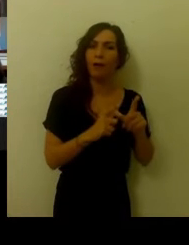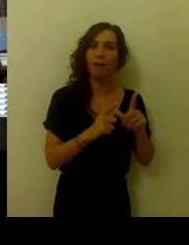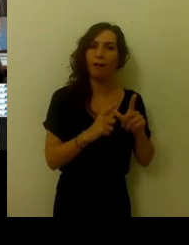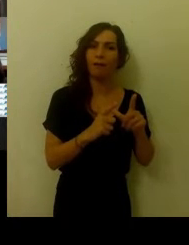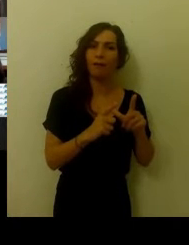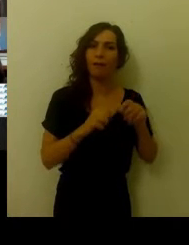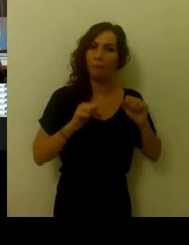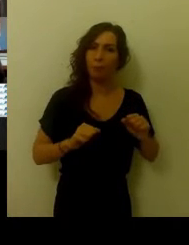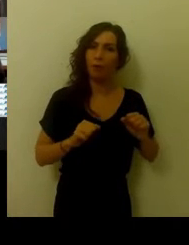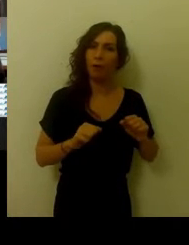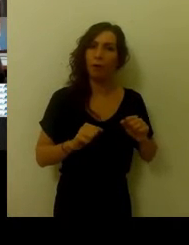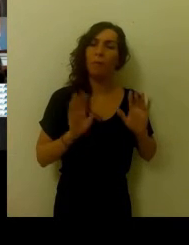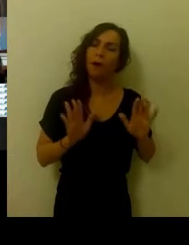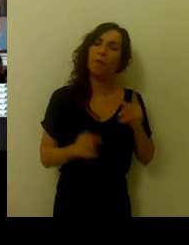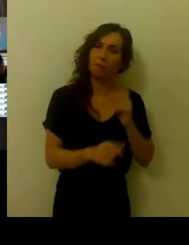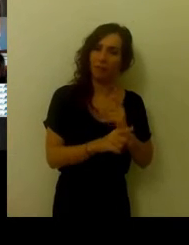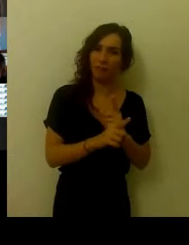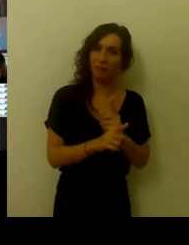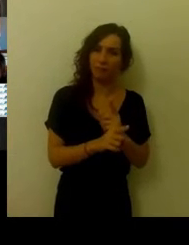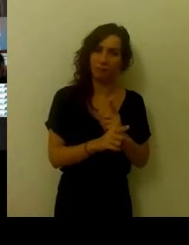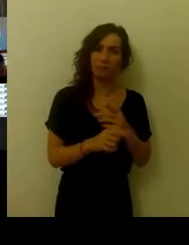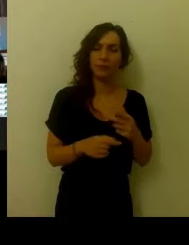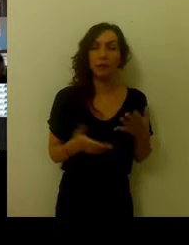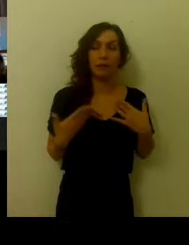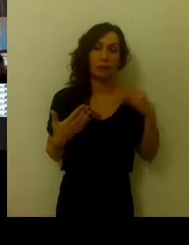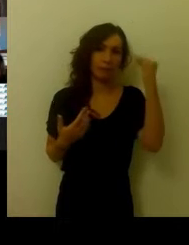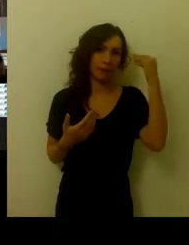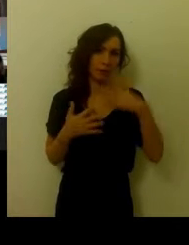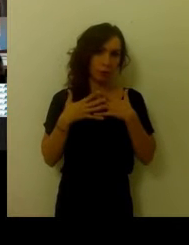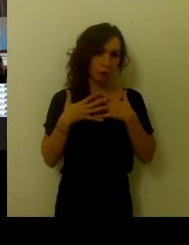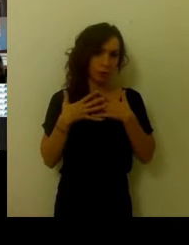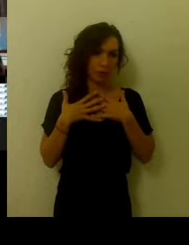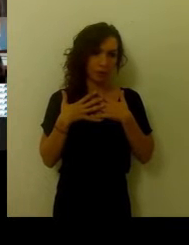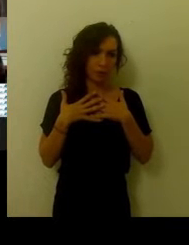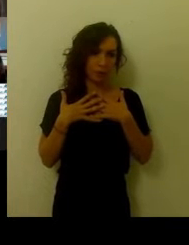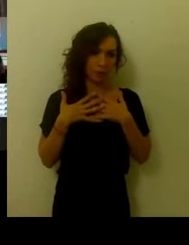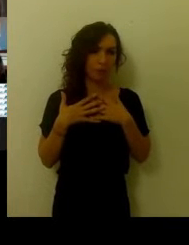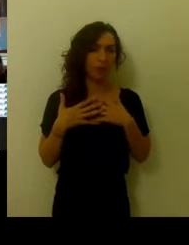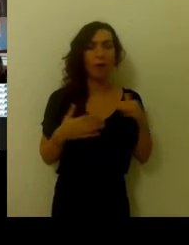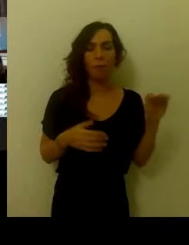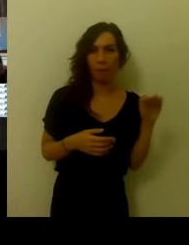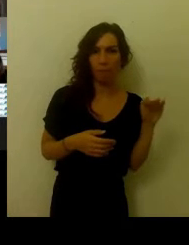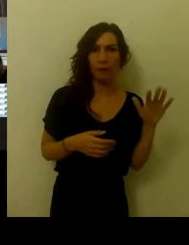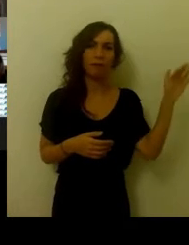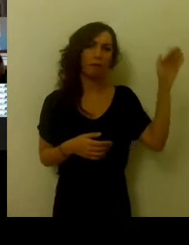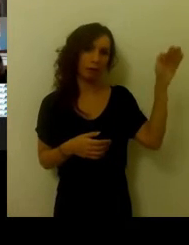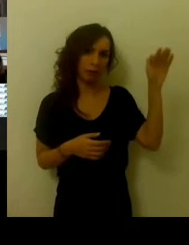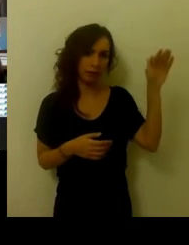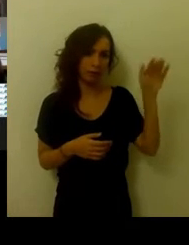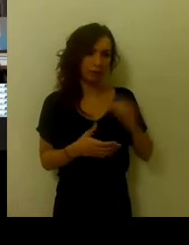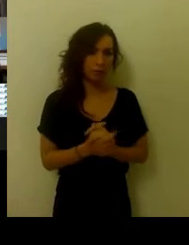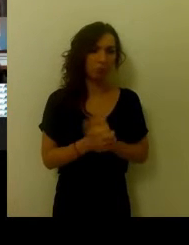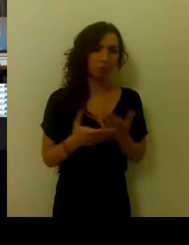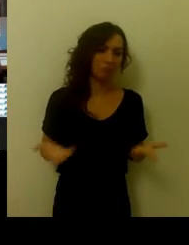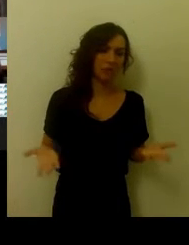secondo la mia visione, ai bambini e ai ragazzi. Io vi